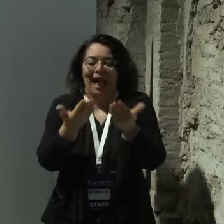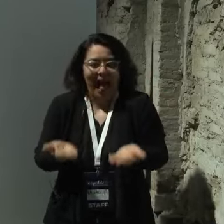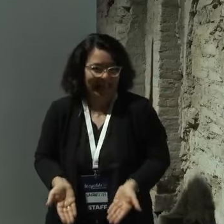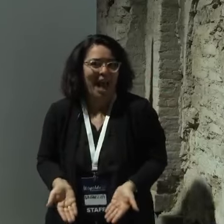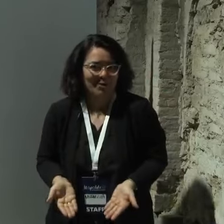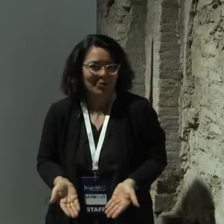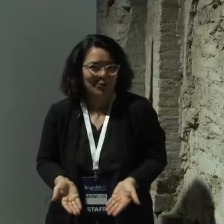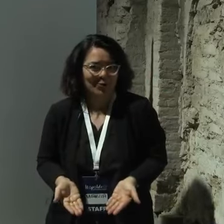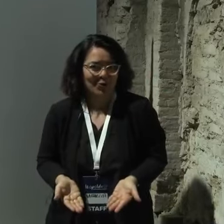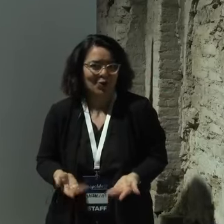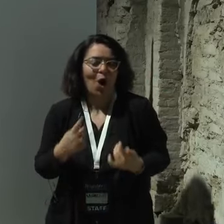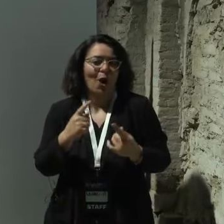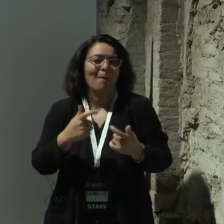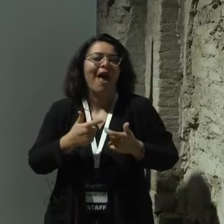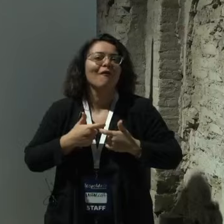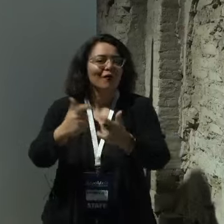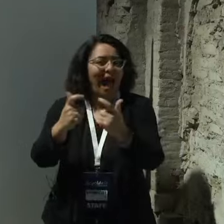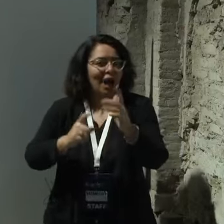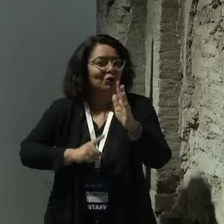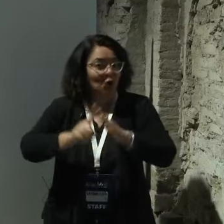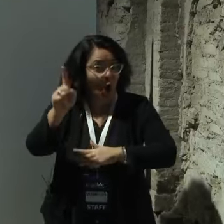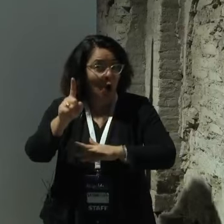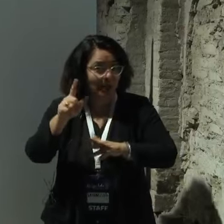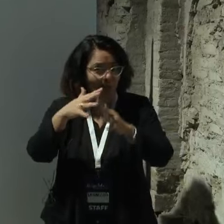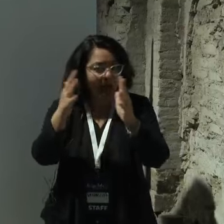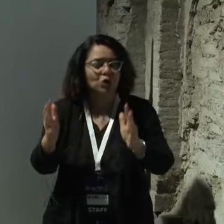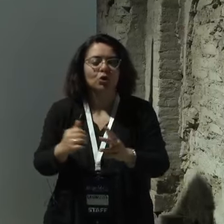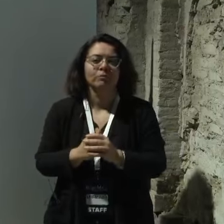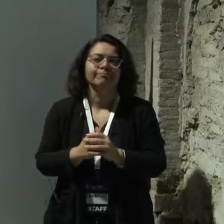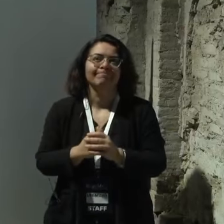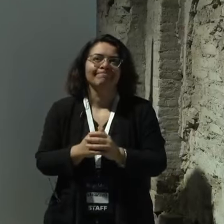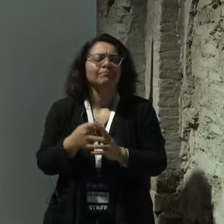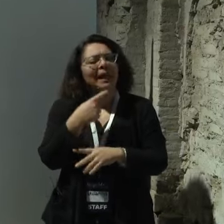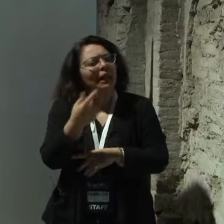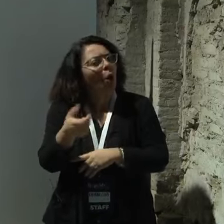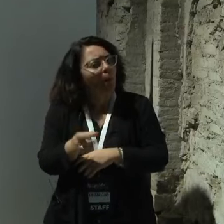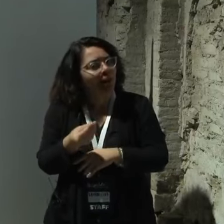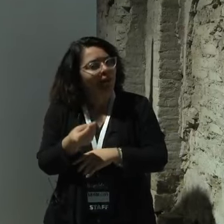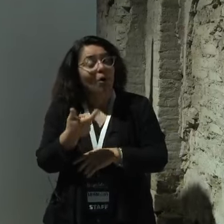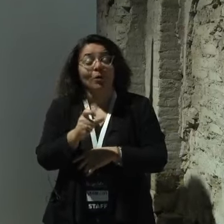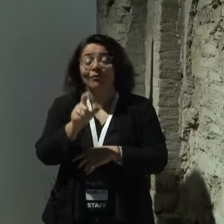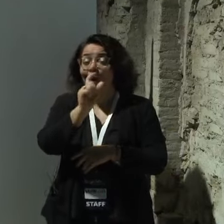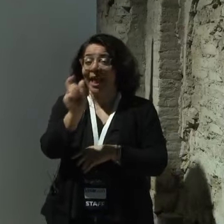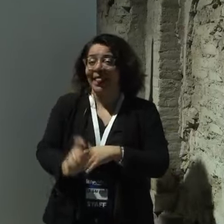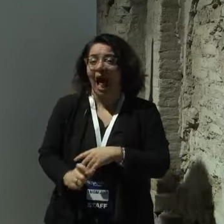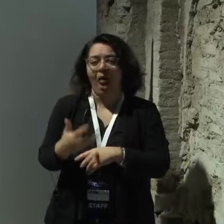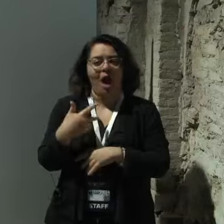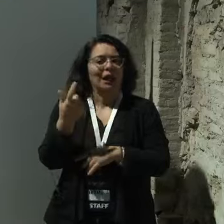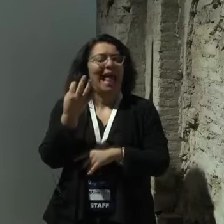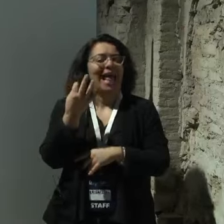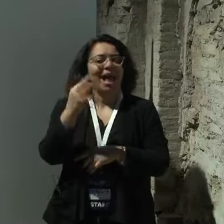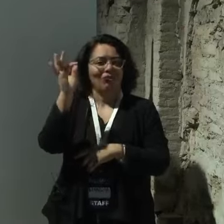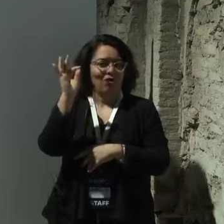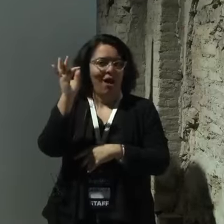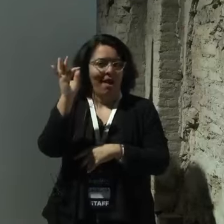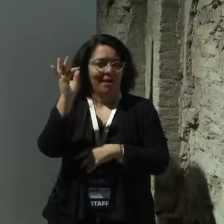'idea dei viaggi spaziali. Voglio dirvi questo perché l'Italia ha un'enorme eccellenza nel